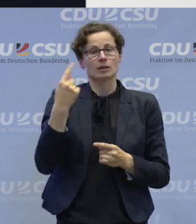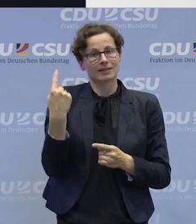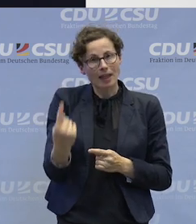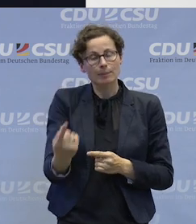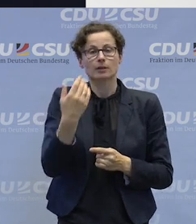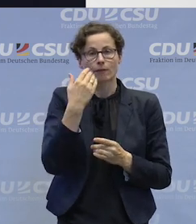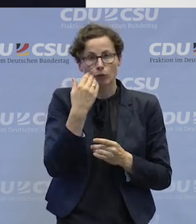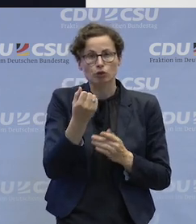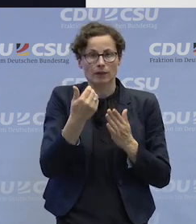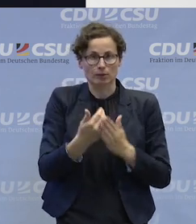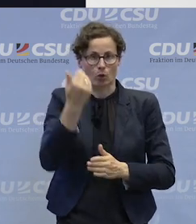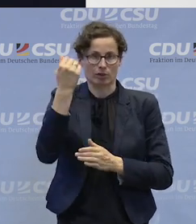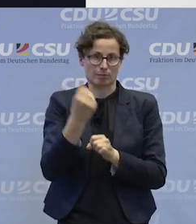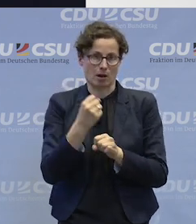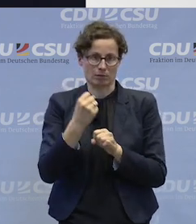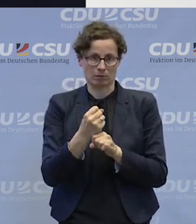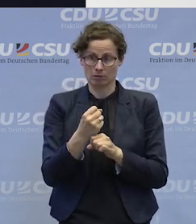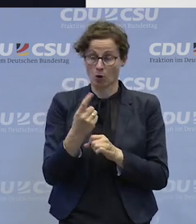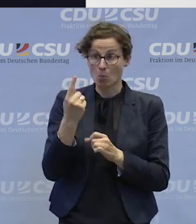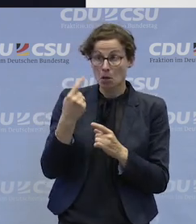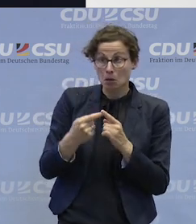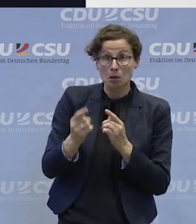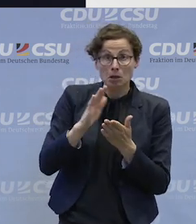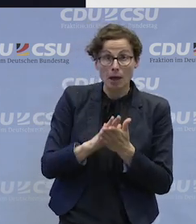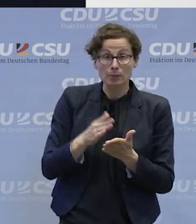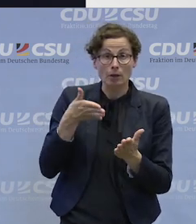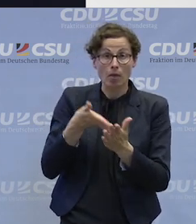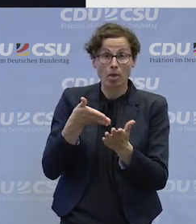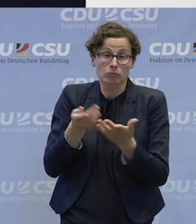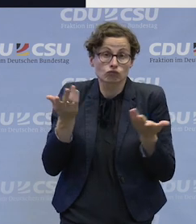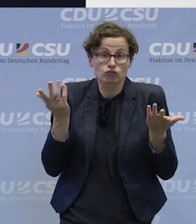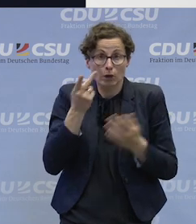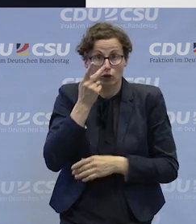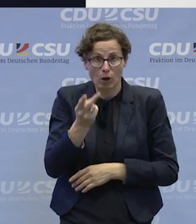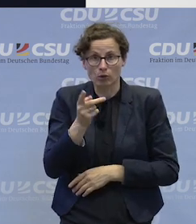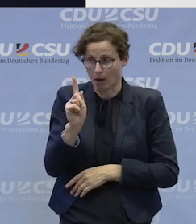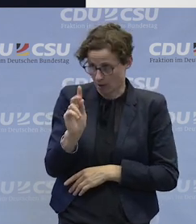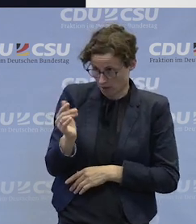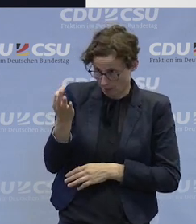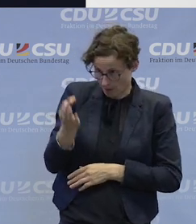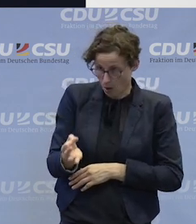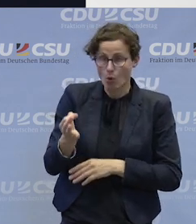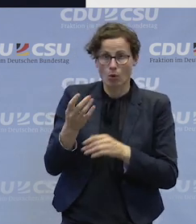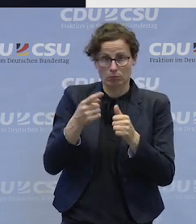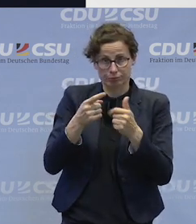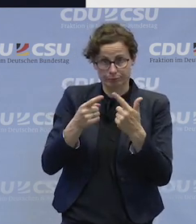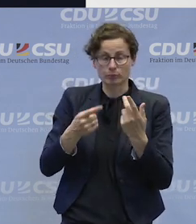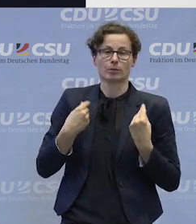zum Beispiel eine Idee, die er mal geäußert hat. Ob das nun klappt oder nicht klappt, das schauen wir mal. Und welche Voraussetzungen er braucht, klar geben wir ihm die Möglichkeiten,